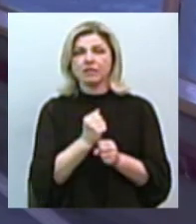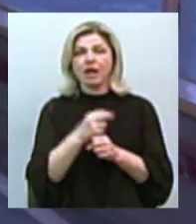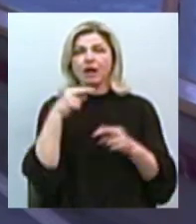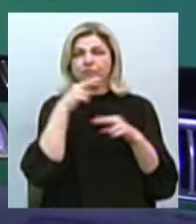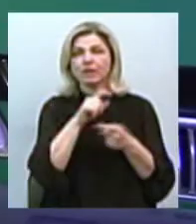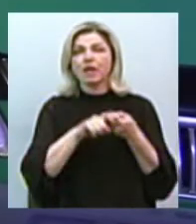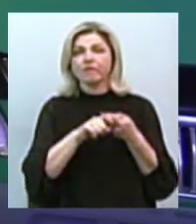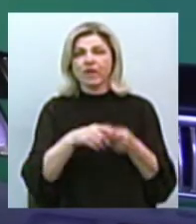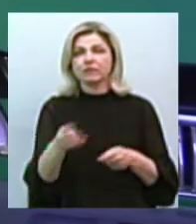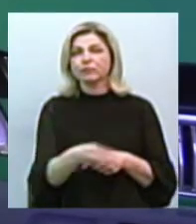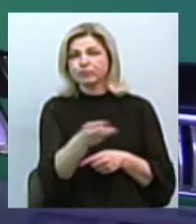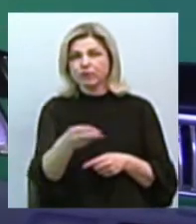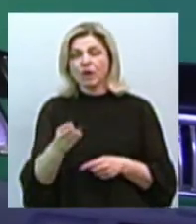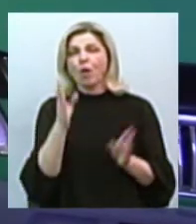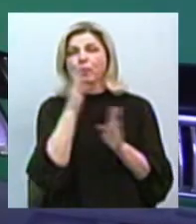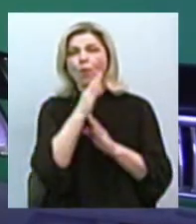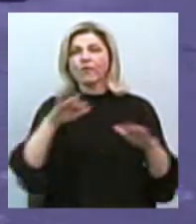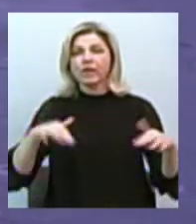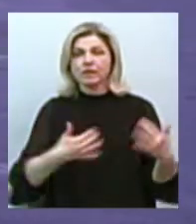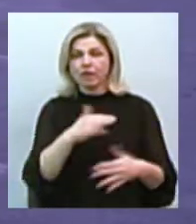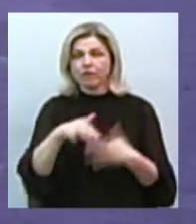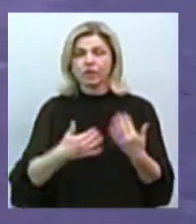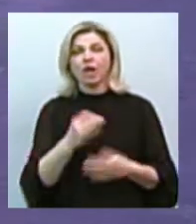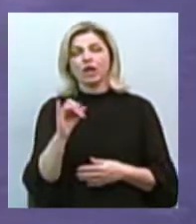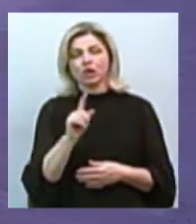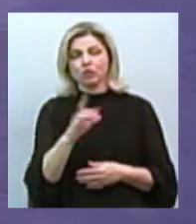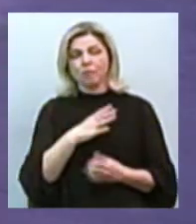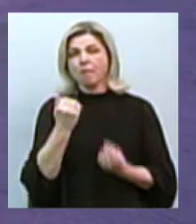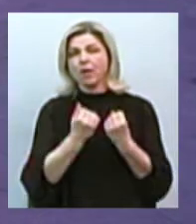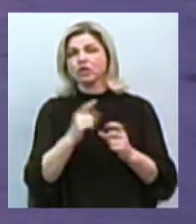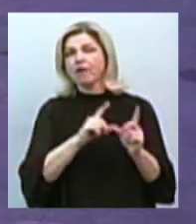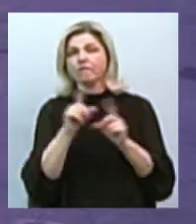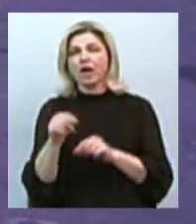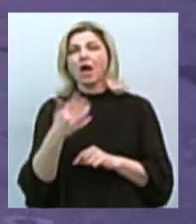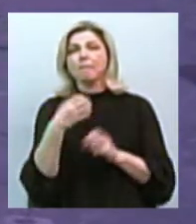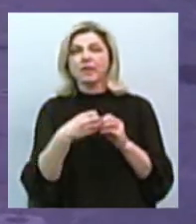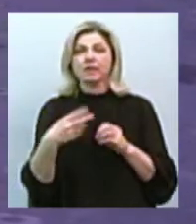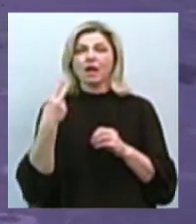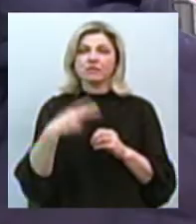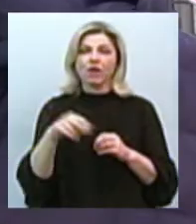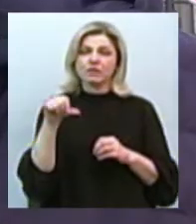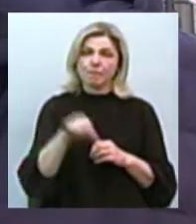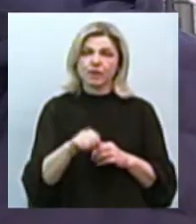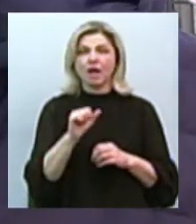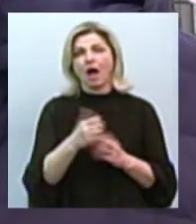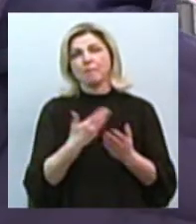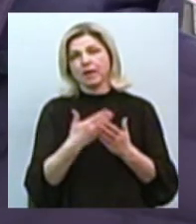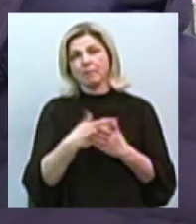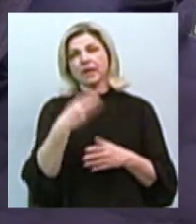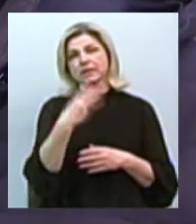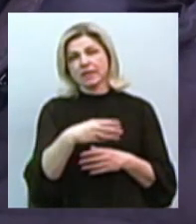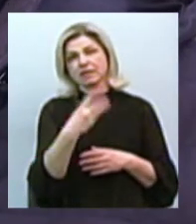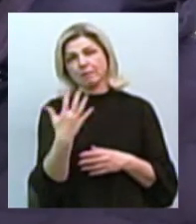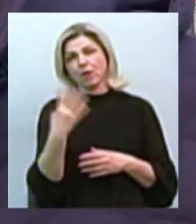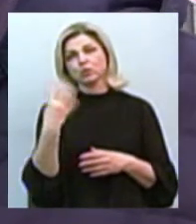транспортного засобу – провітрювання. Тобто машина проходить не 15-20 хвилин медика та механіка, а десь хвилин 35